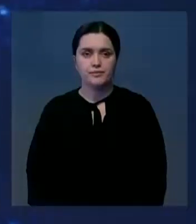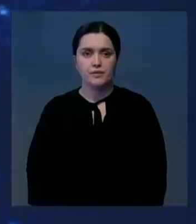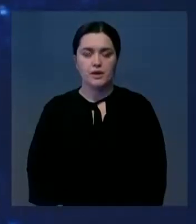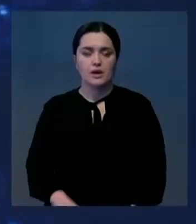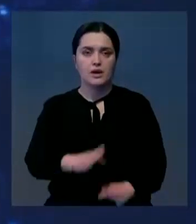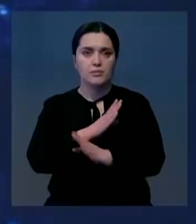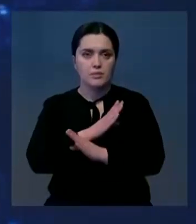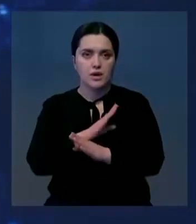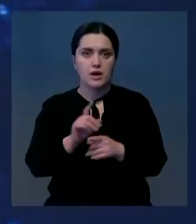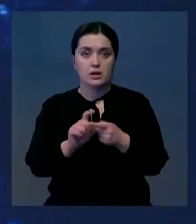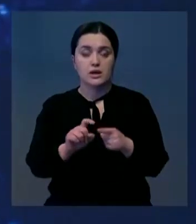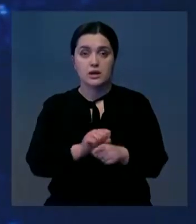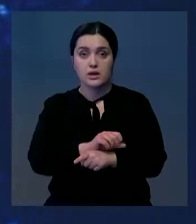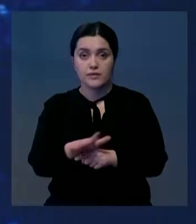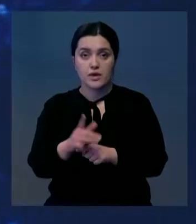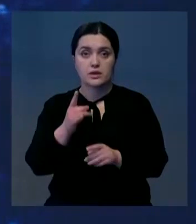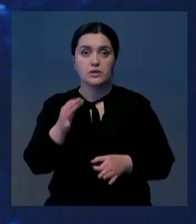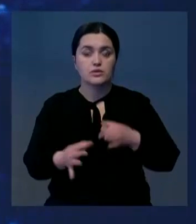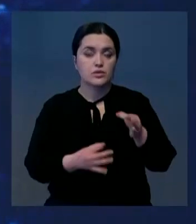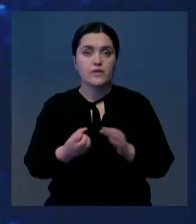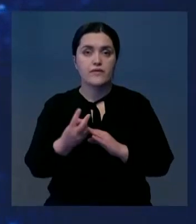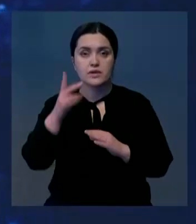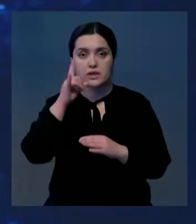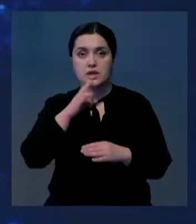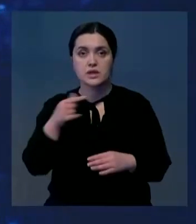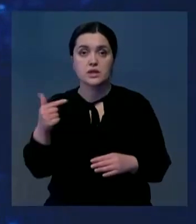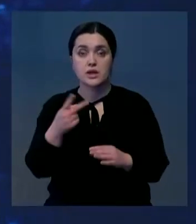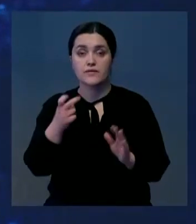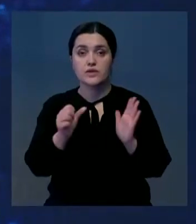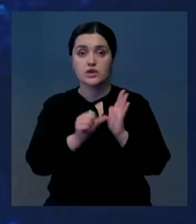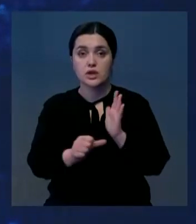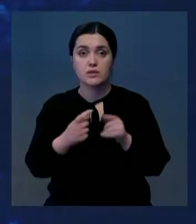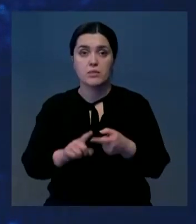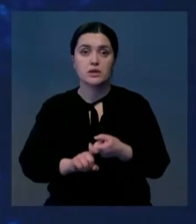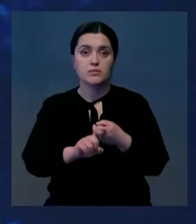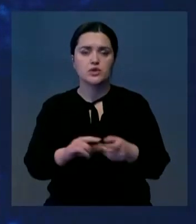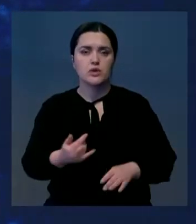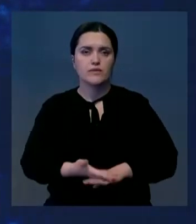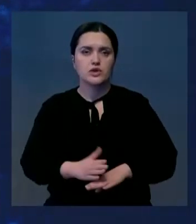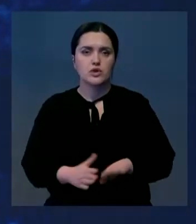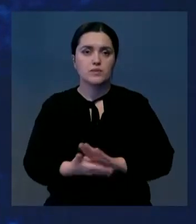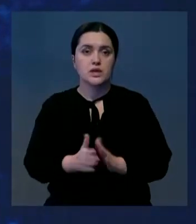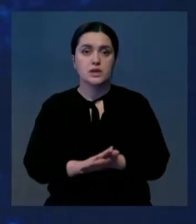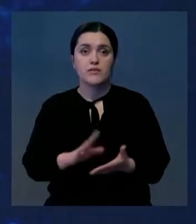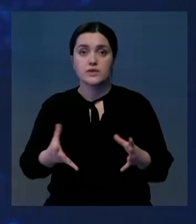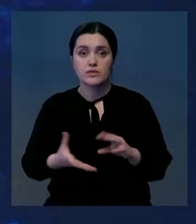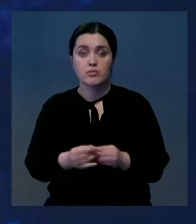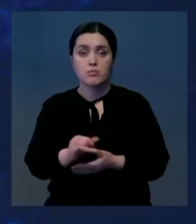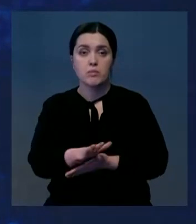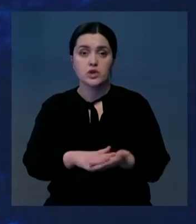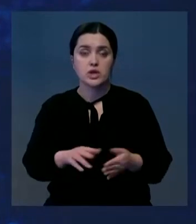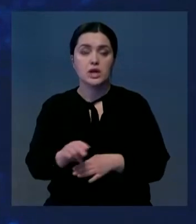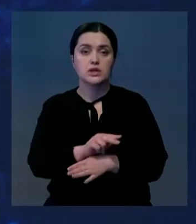Жертвами ковид за сутки стали 12 казахстанцев. Еще 260 инфицированных находятся в тяжелом состоянии. Всего